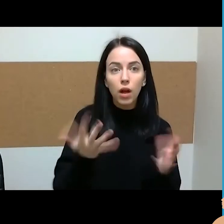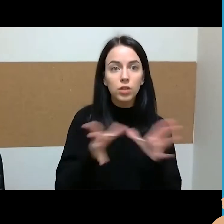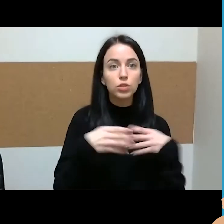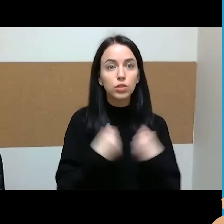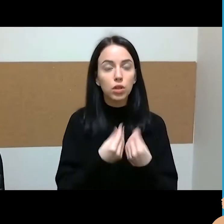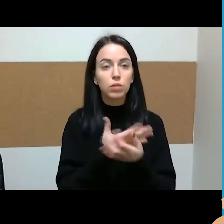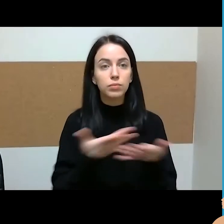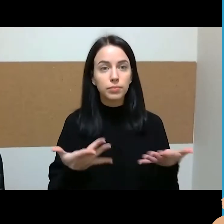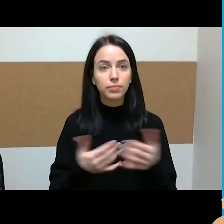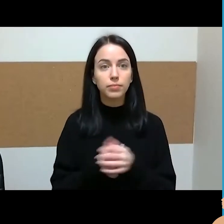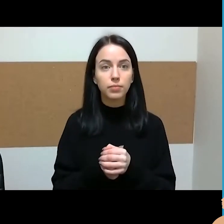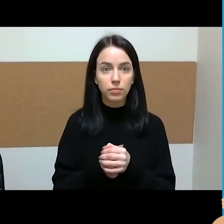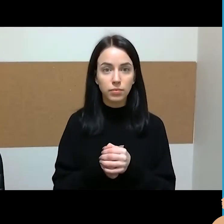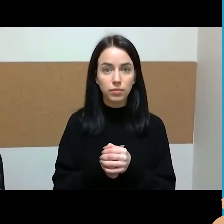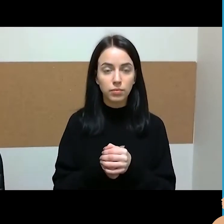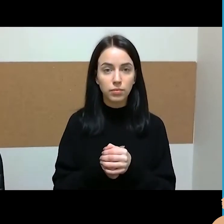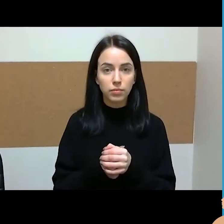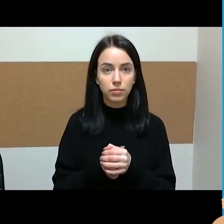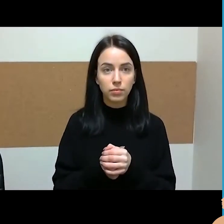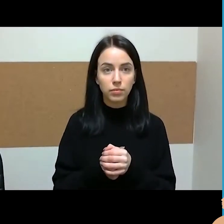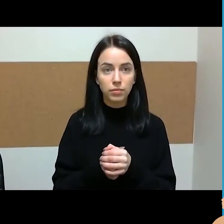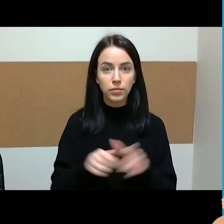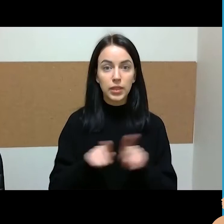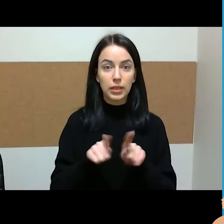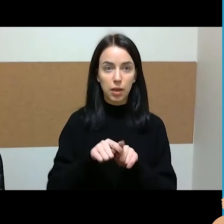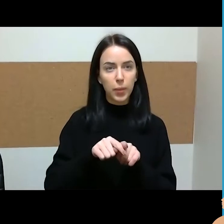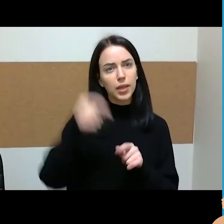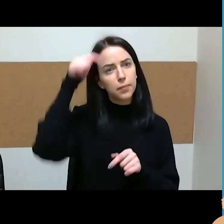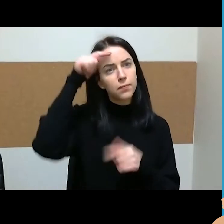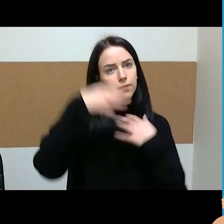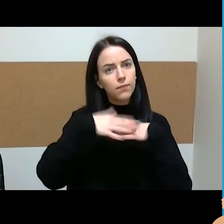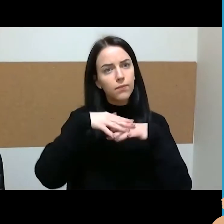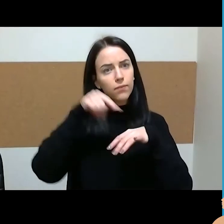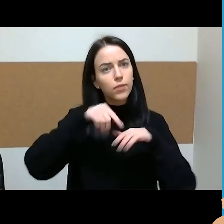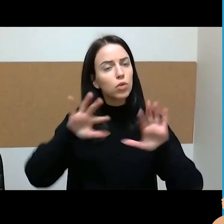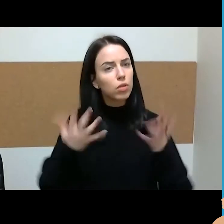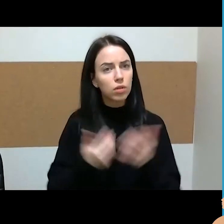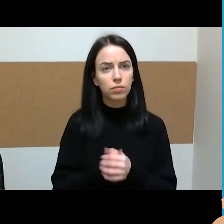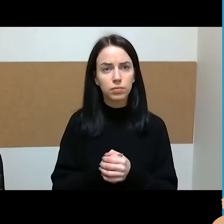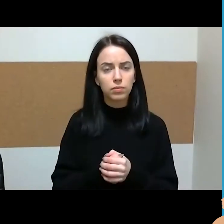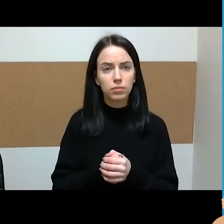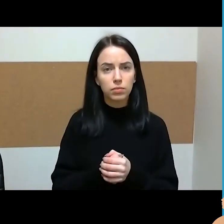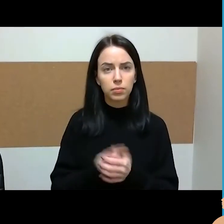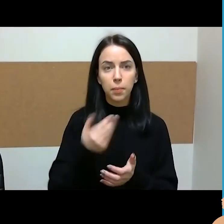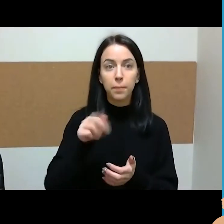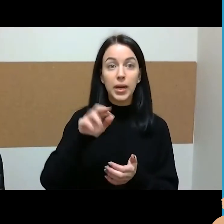ir turbūt netgi savo samonėje aš taip drįžčiau sakyti. Margarita, gal nuo jūsų pradėsim?